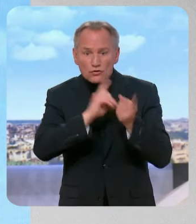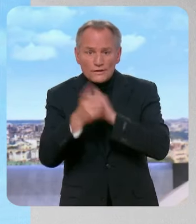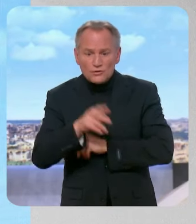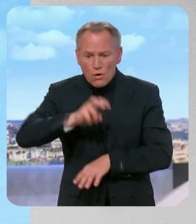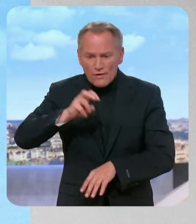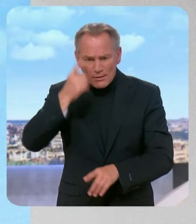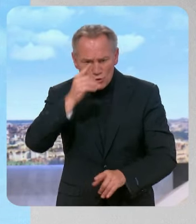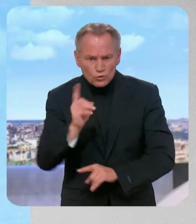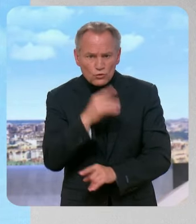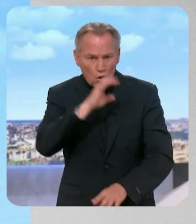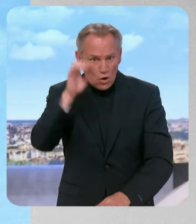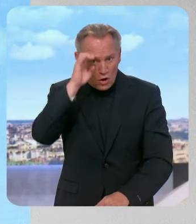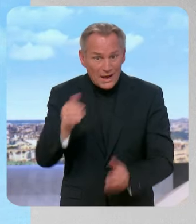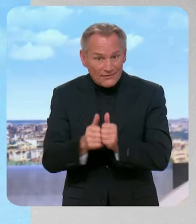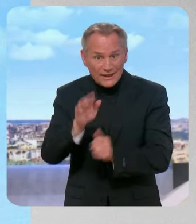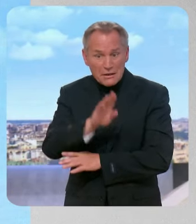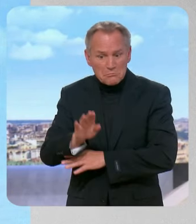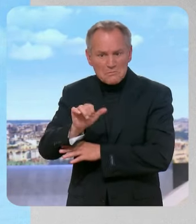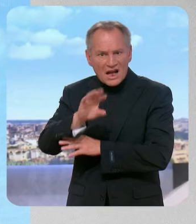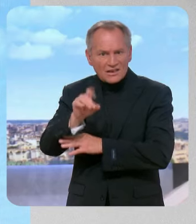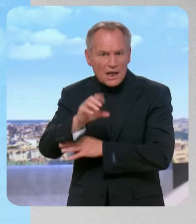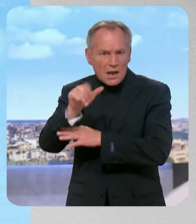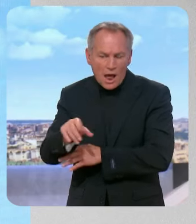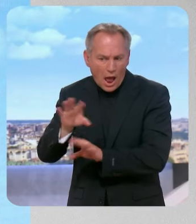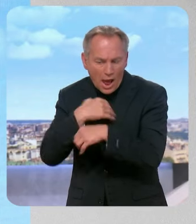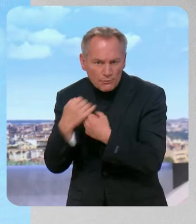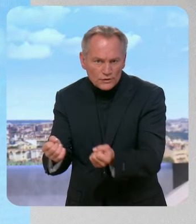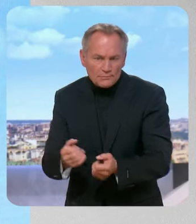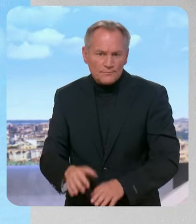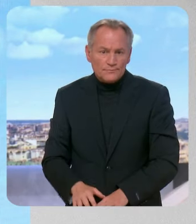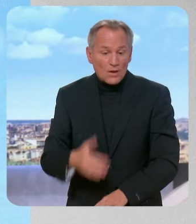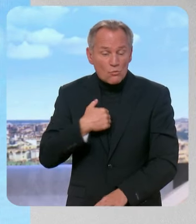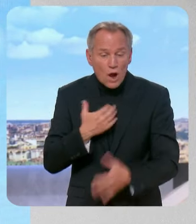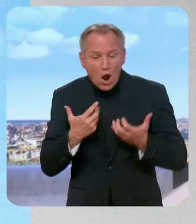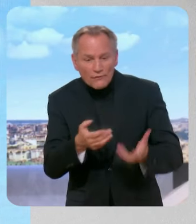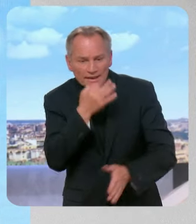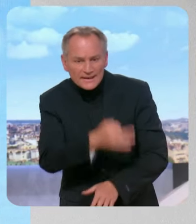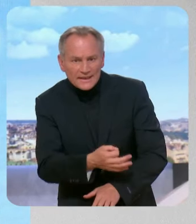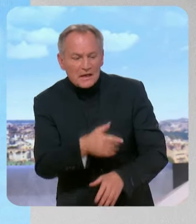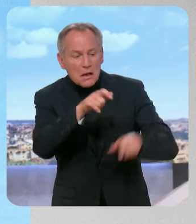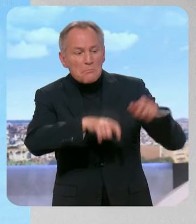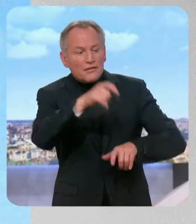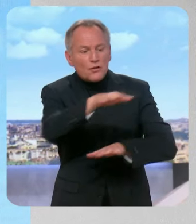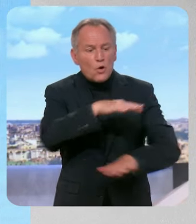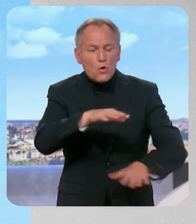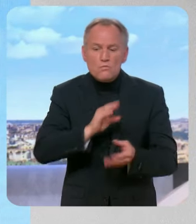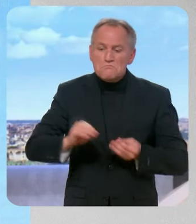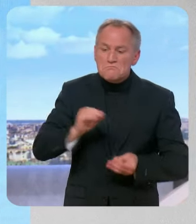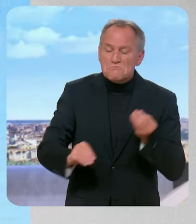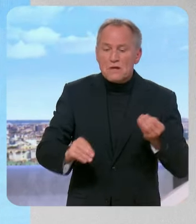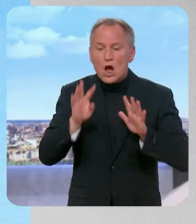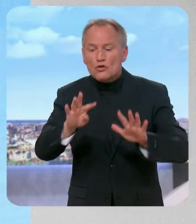possible avec des gens comme Jordan Bardella. Alors n'y renoncez pas. Moi, ce que j'ai envie de dire, c'est aux gens qui se disent que le 9 juin, ils feront peut-être un barbecue.